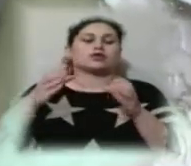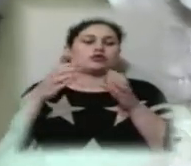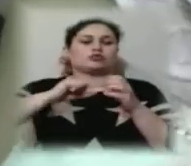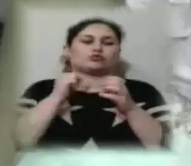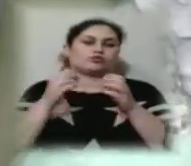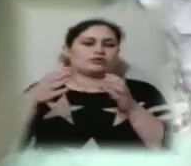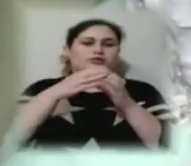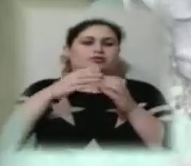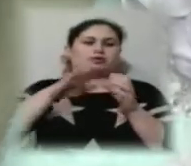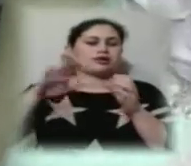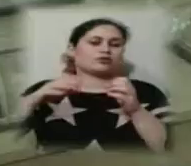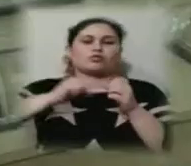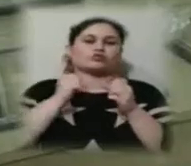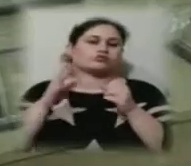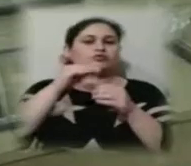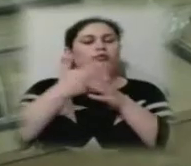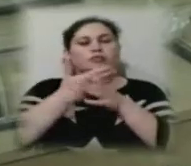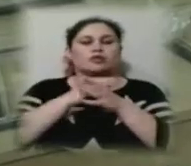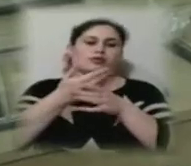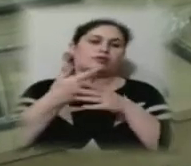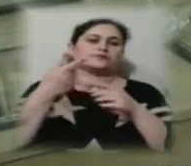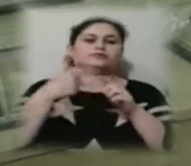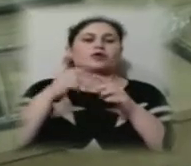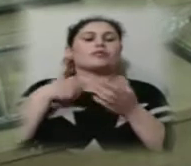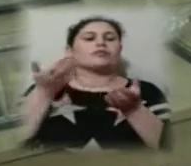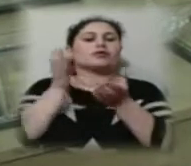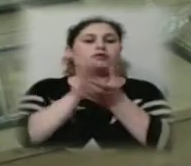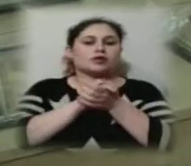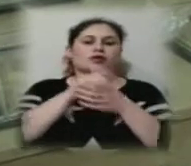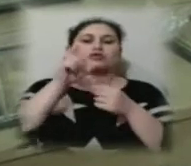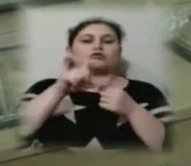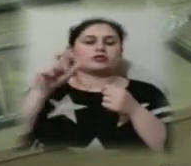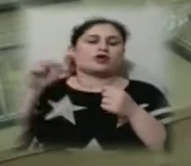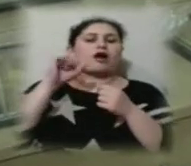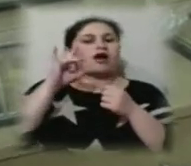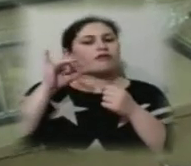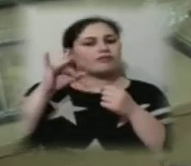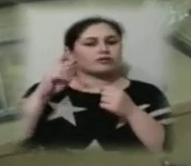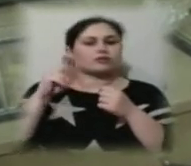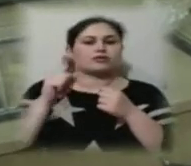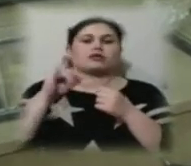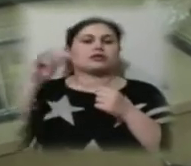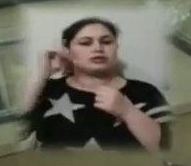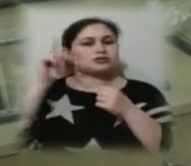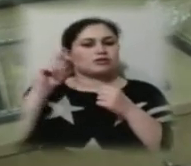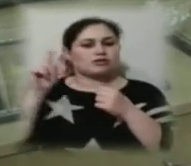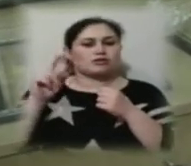познакомилась з Южної Африки, з Ізраїля,